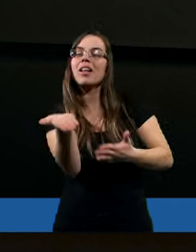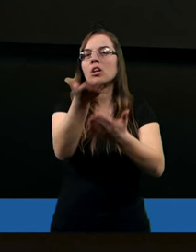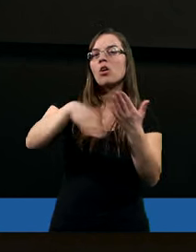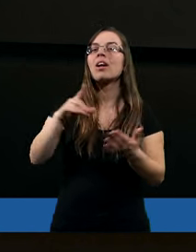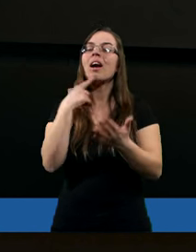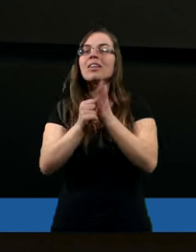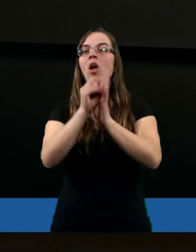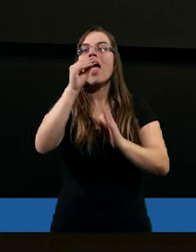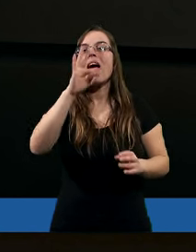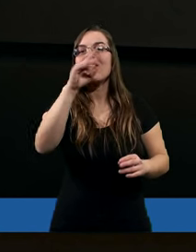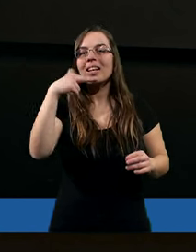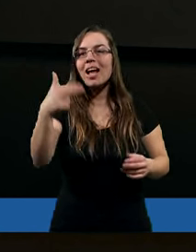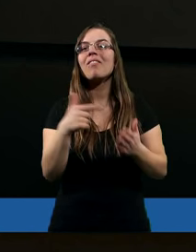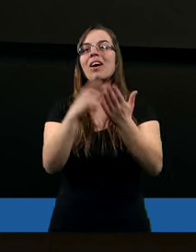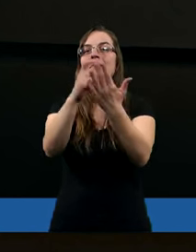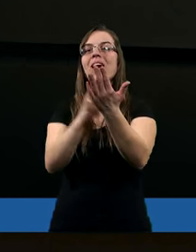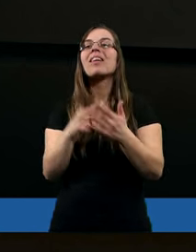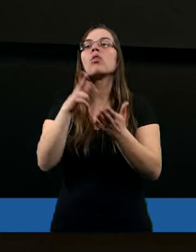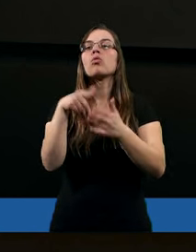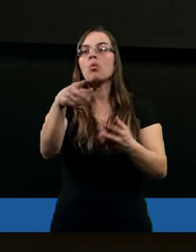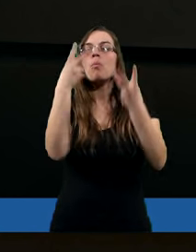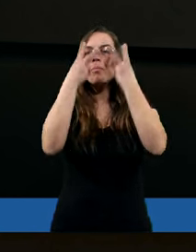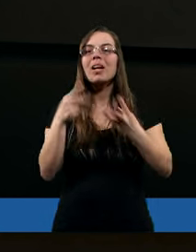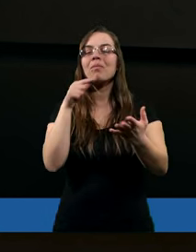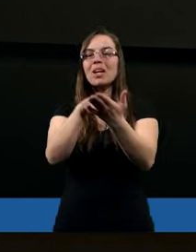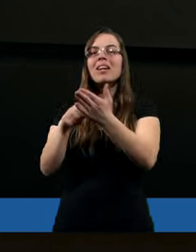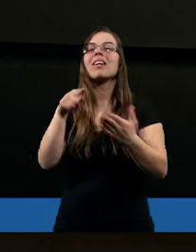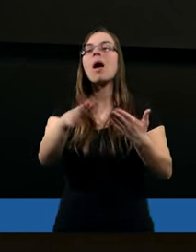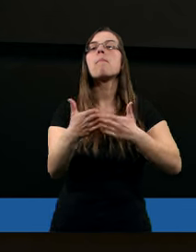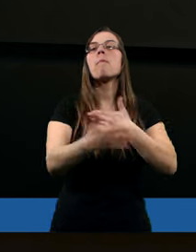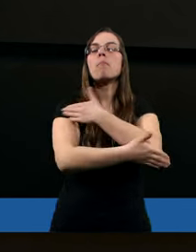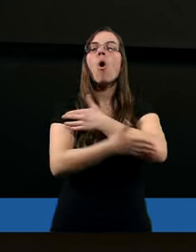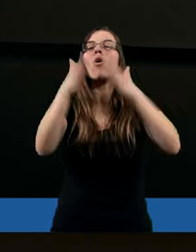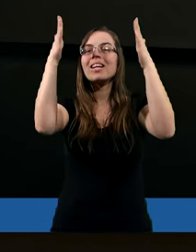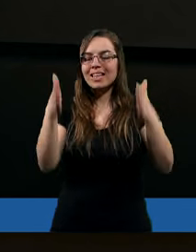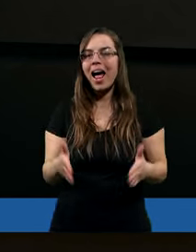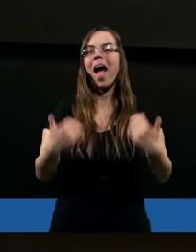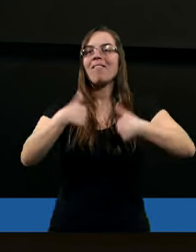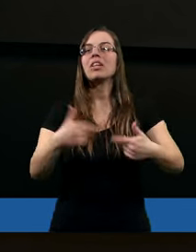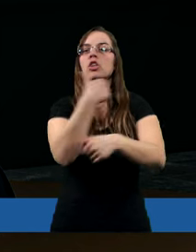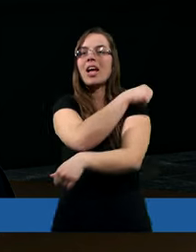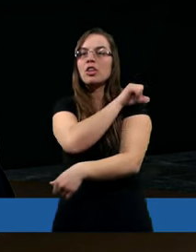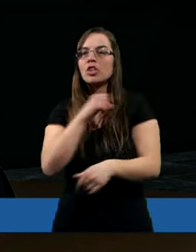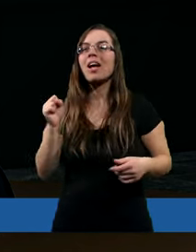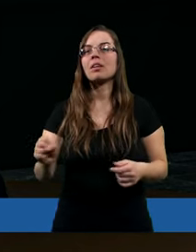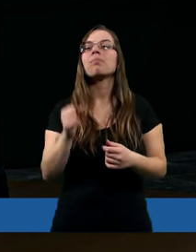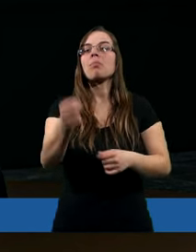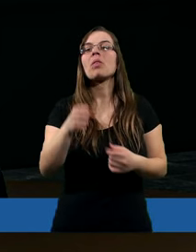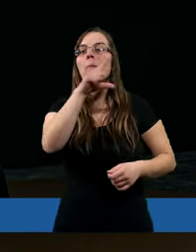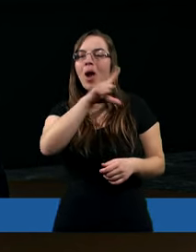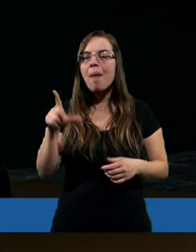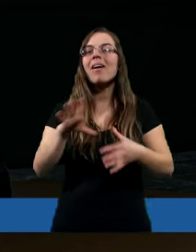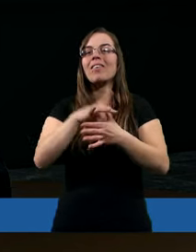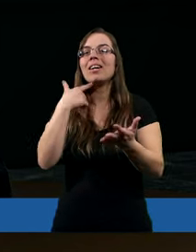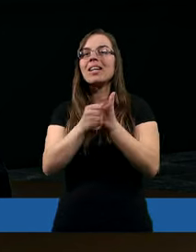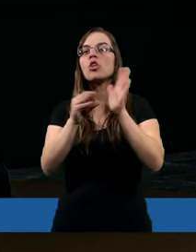rozdziału liście do Efezjan, te wybrane wersety, które właśnie przedstawiają tę postawę chrześcijanina? Apostoł